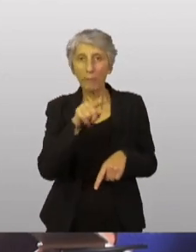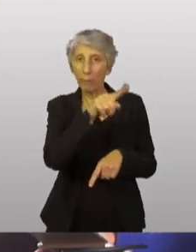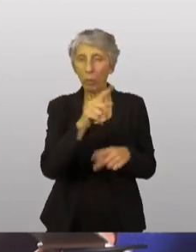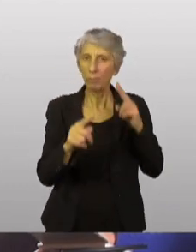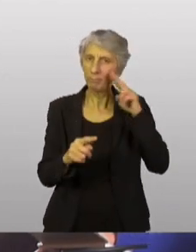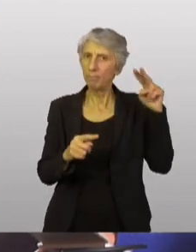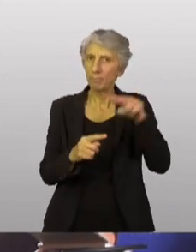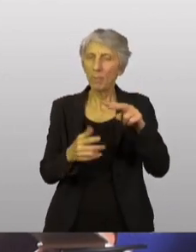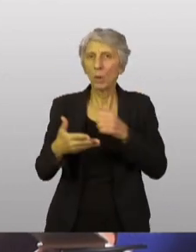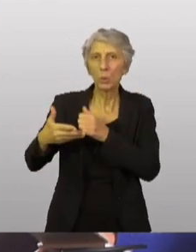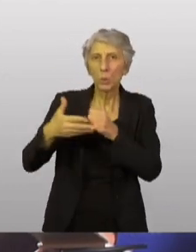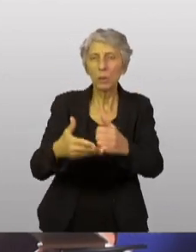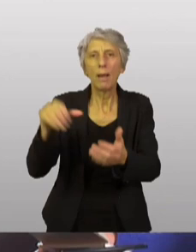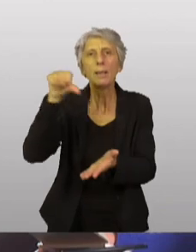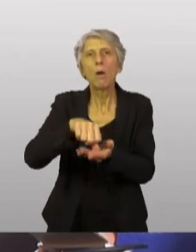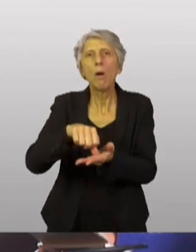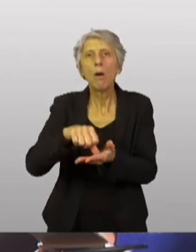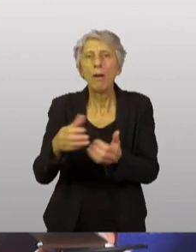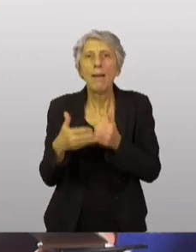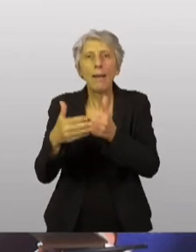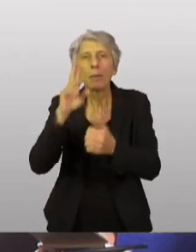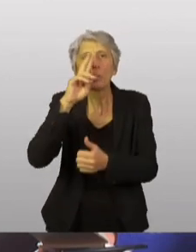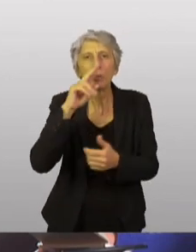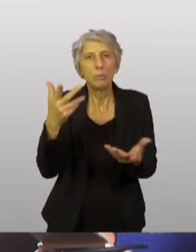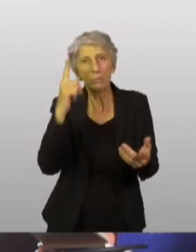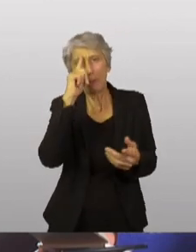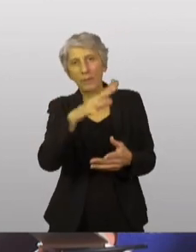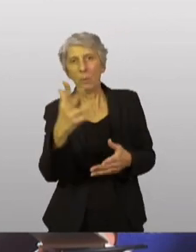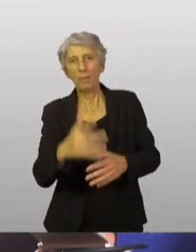soutien militaire iranien aux forces armées russes ? Merci.